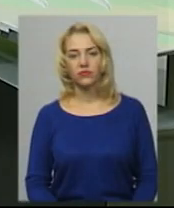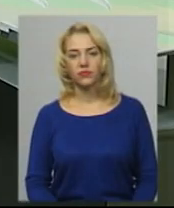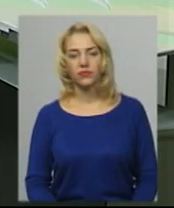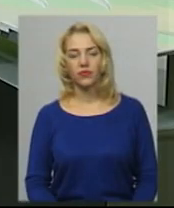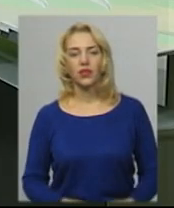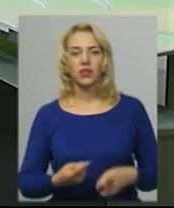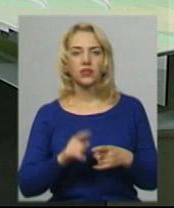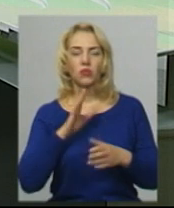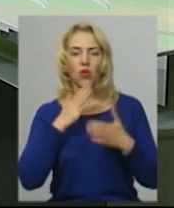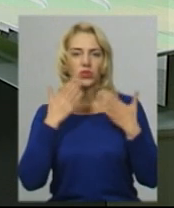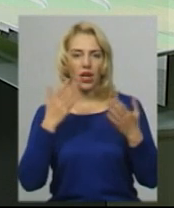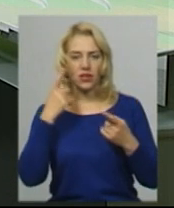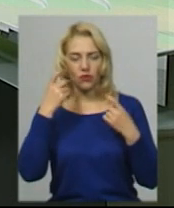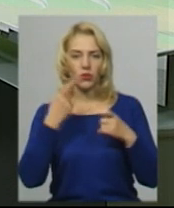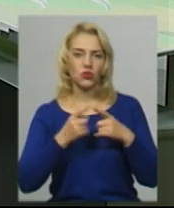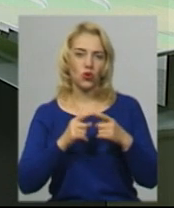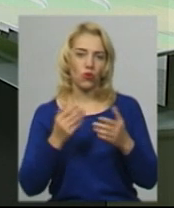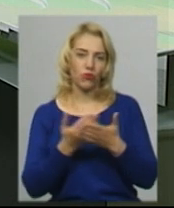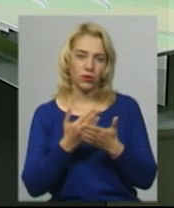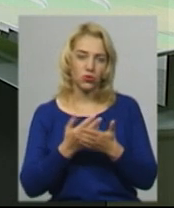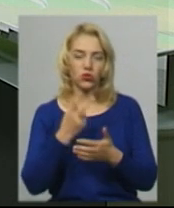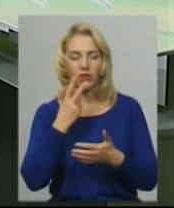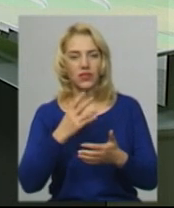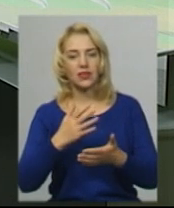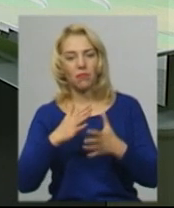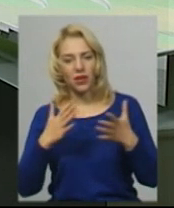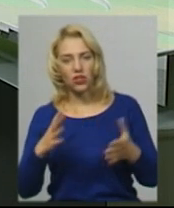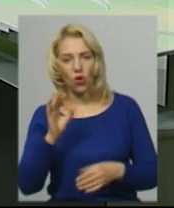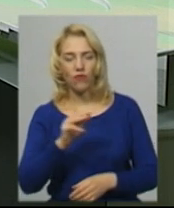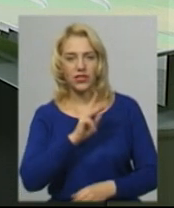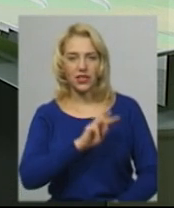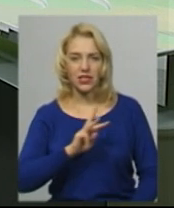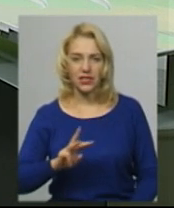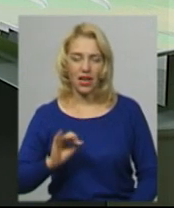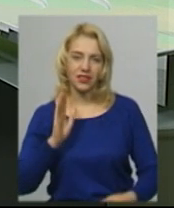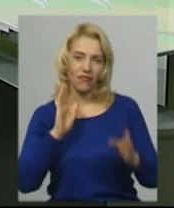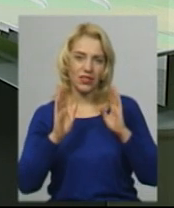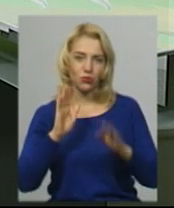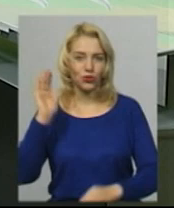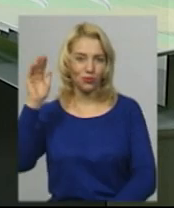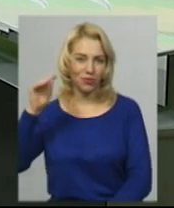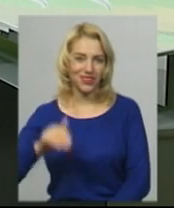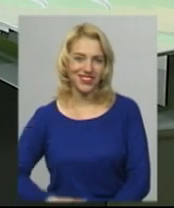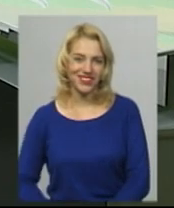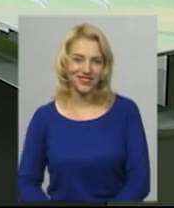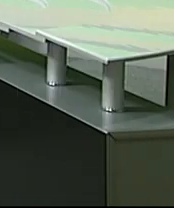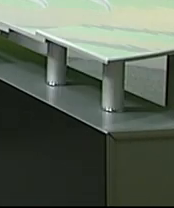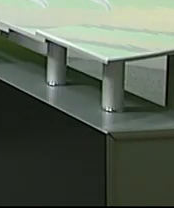Це була остання інформація цього випуску. Більше дивіться на нашому офіційному сайті та на сторінці у Фейсбук. На все добре.